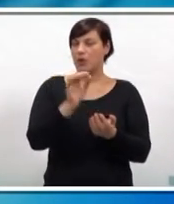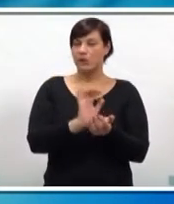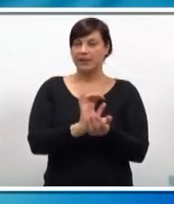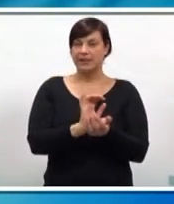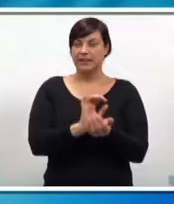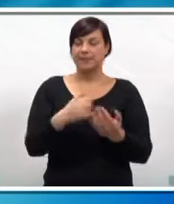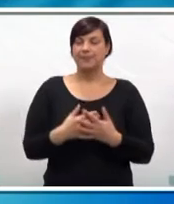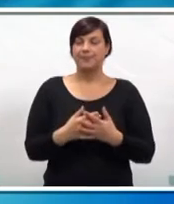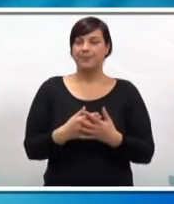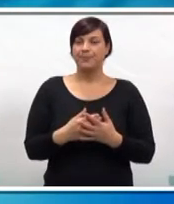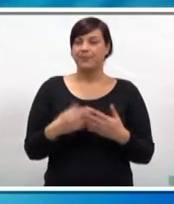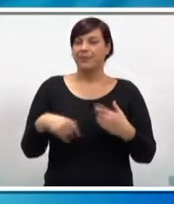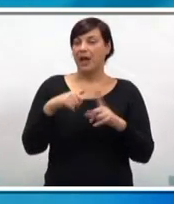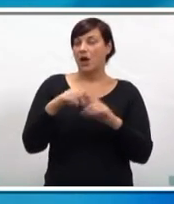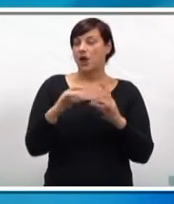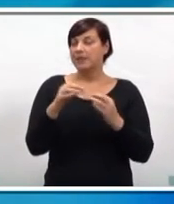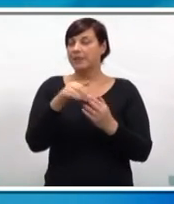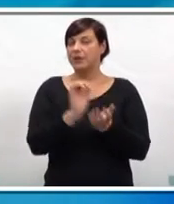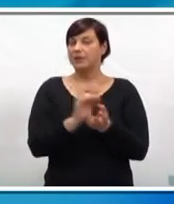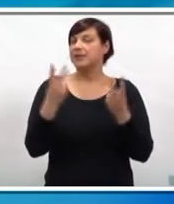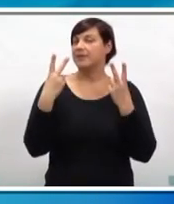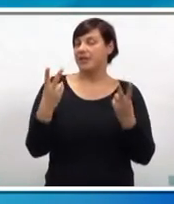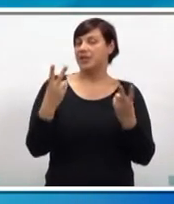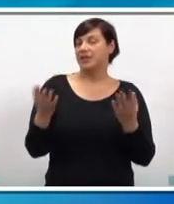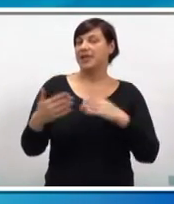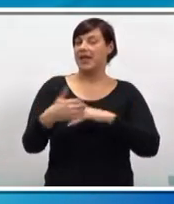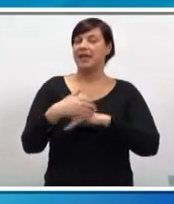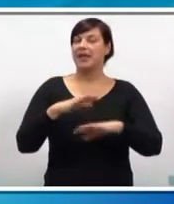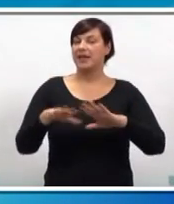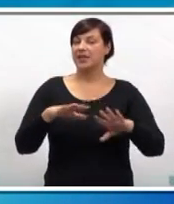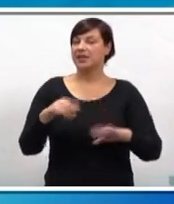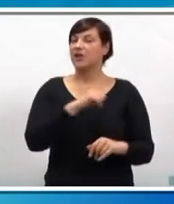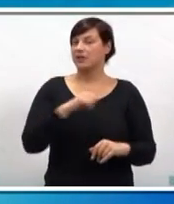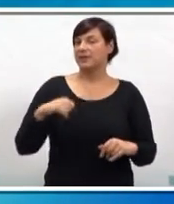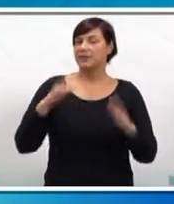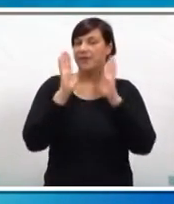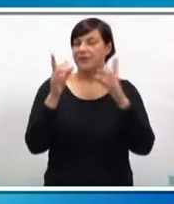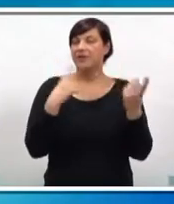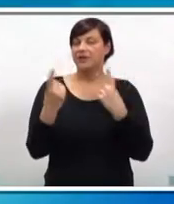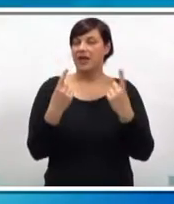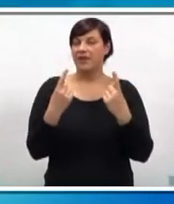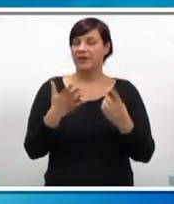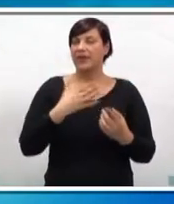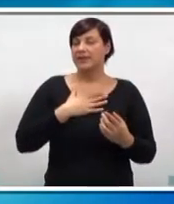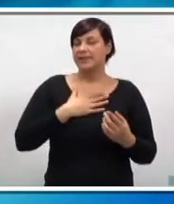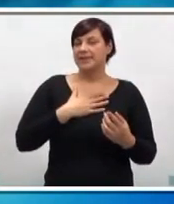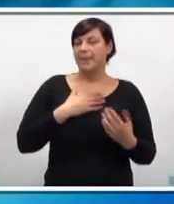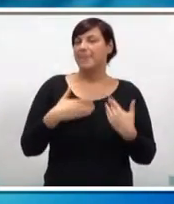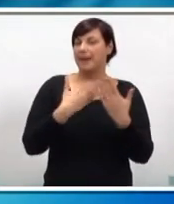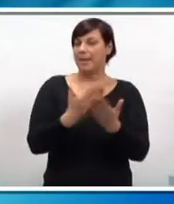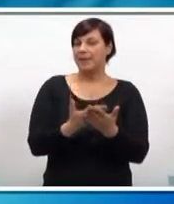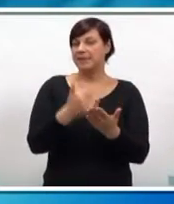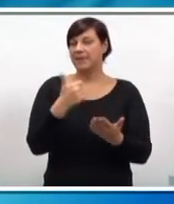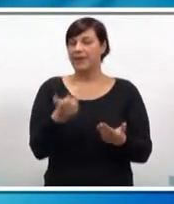uskrs. U crkvenoj religijski aspekt korizme i uskrsa važan je i onaj građanski koji prikazuje kako sami vjernici doživljavaju korizmu. Za mene predstavlja